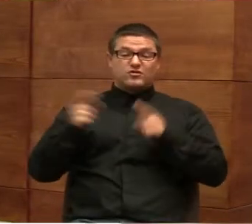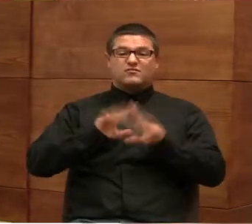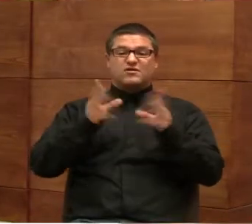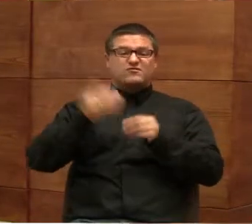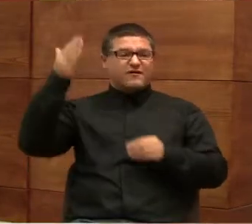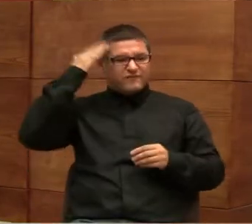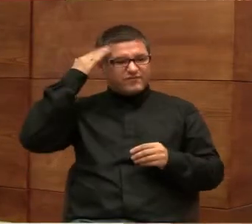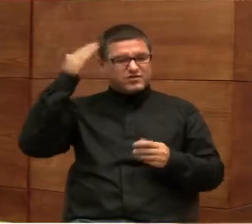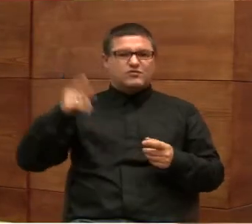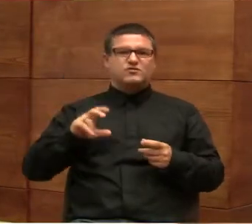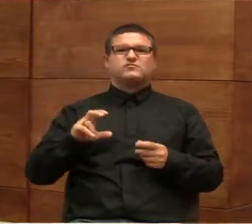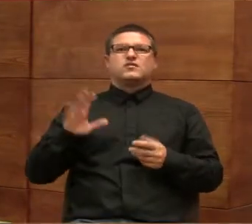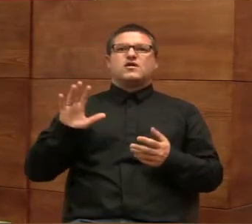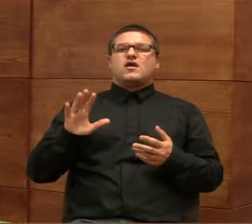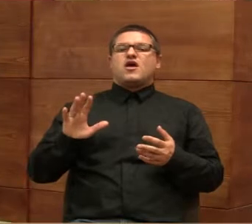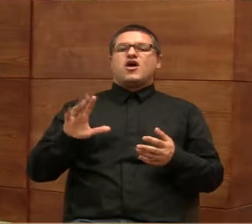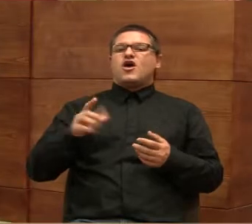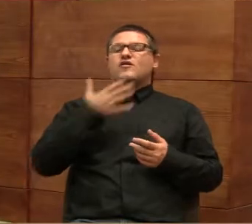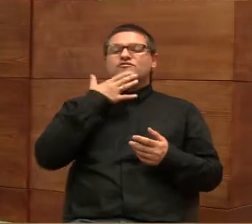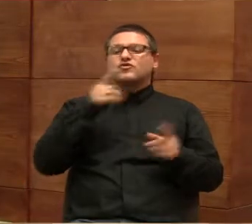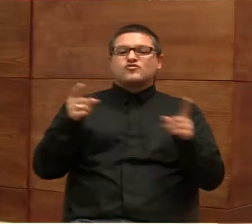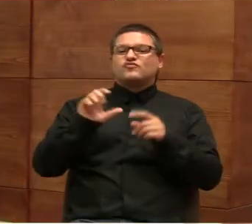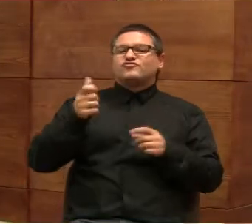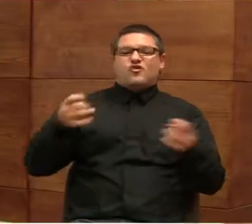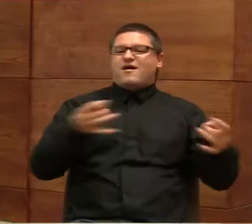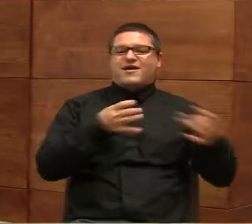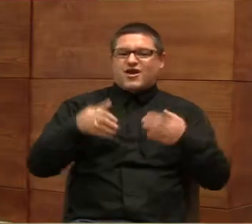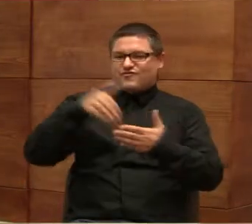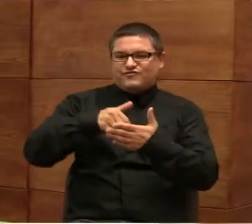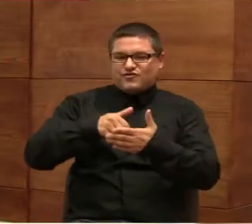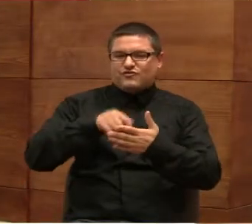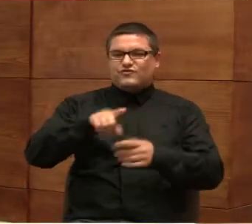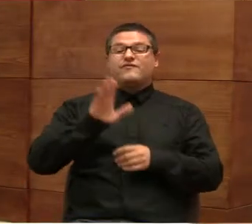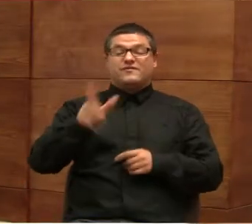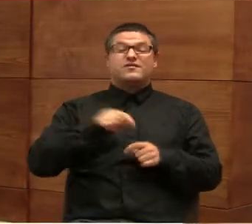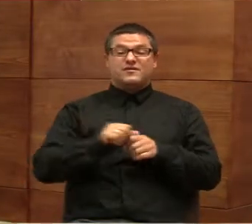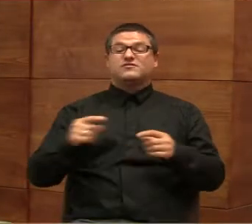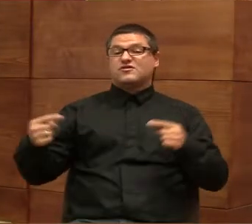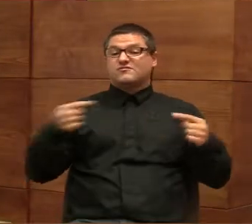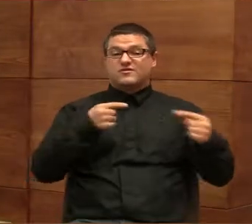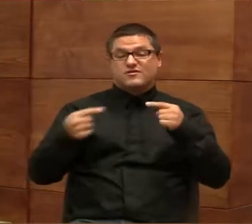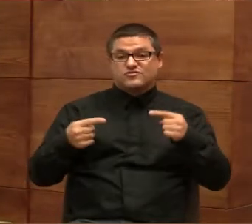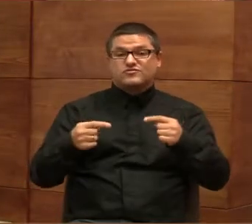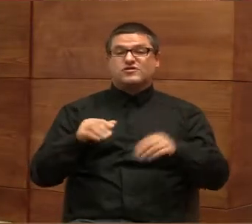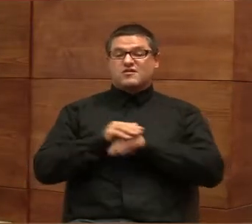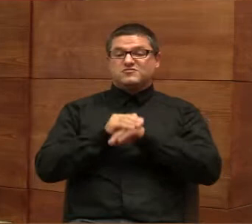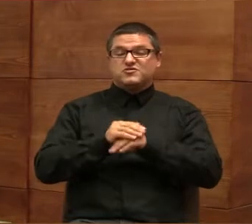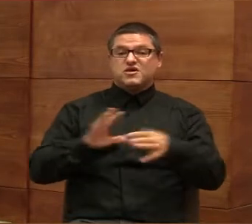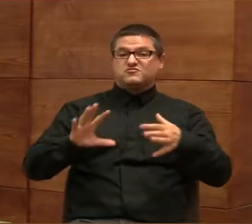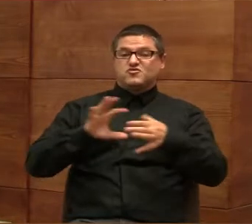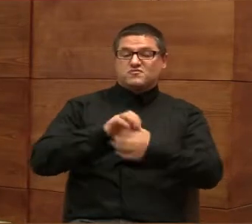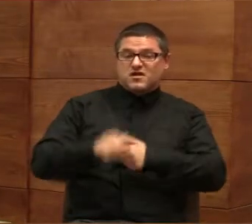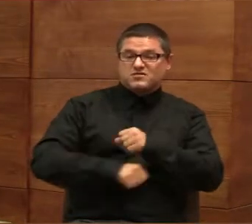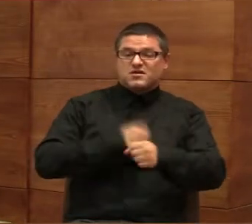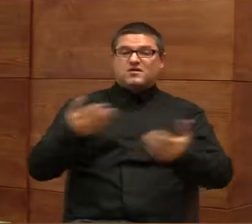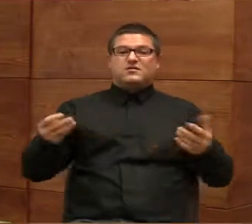wiedziały, w czym grają, w co grają, wtedy dopiero się zaczyna dialog, współpraca i można coś